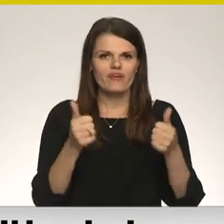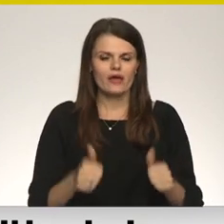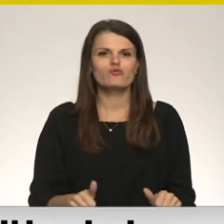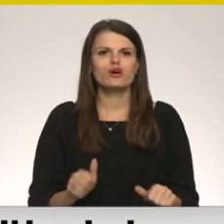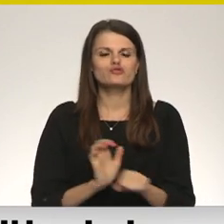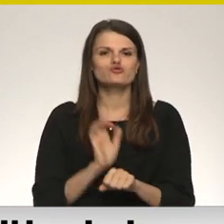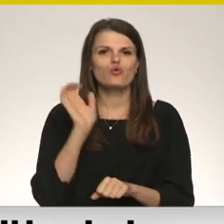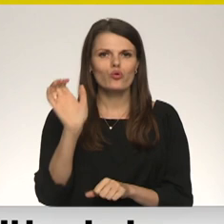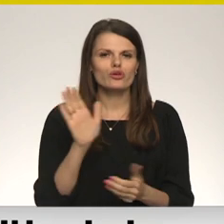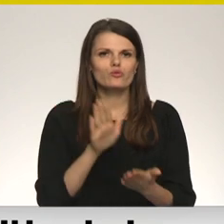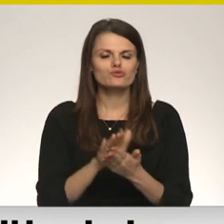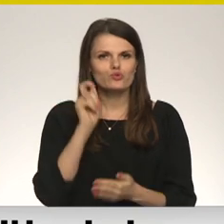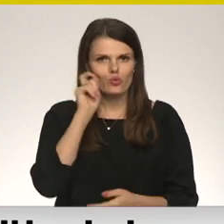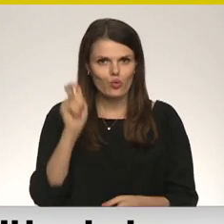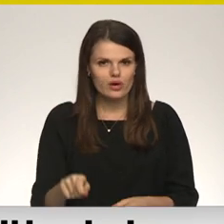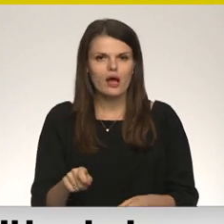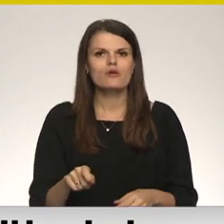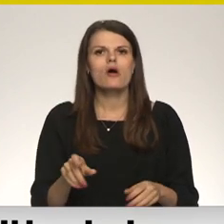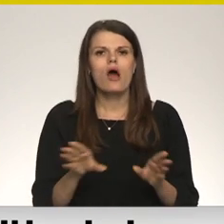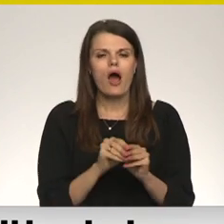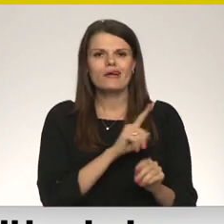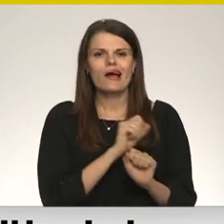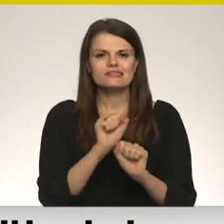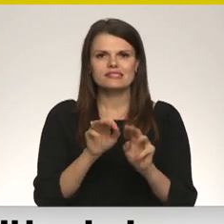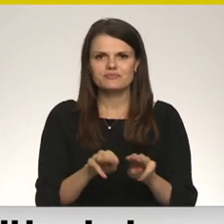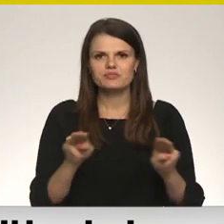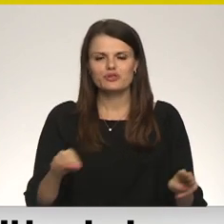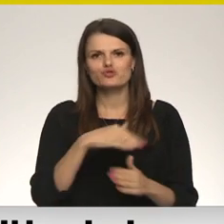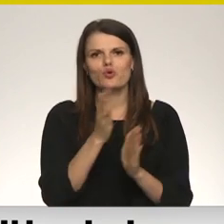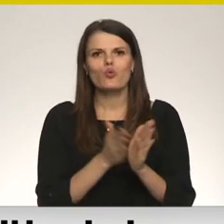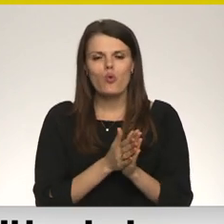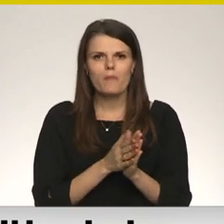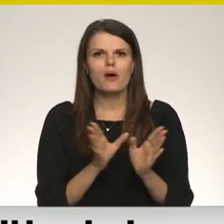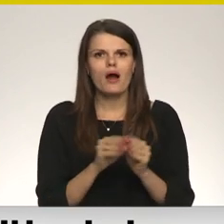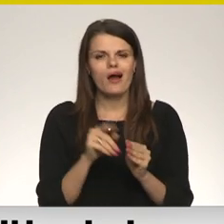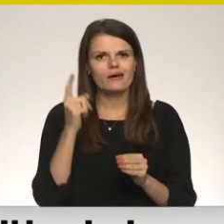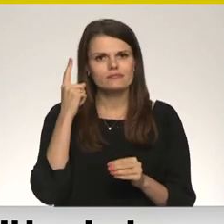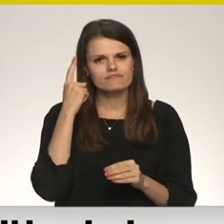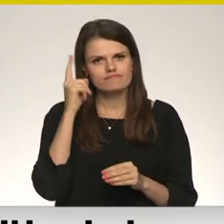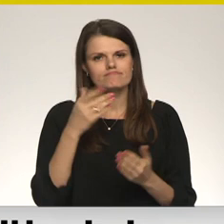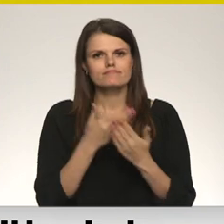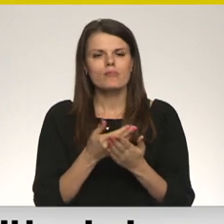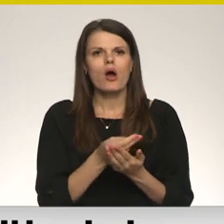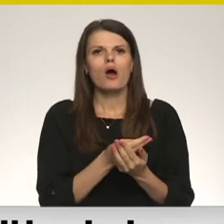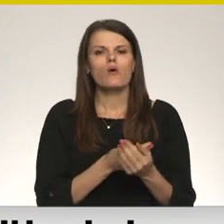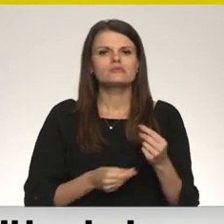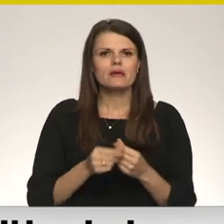sūtījumi uz Ukraiņu. Un tātad ar aizsardzības ministriju un kopā ar institīvu uzņēmēju mieram